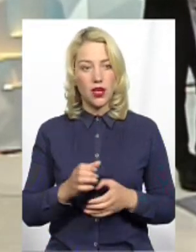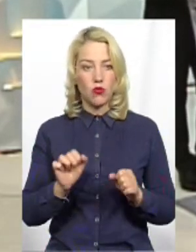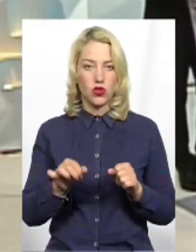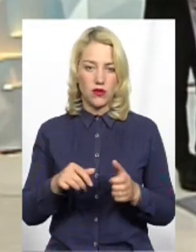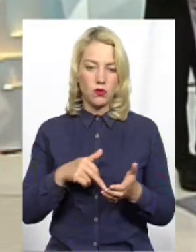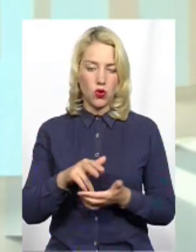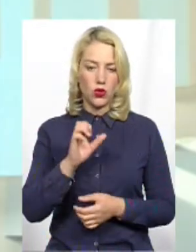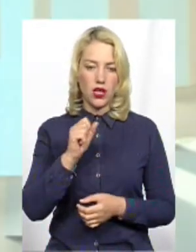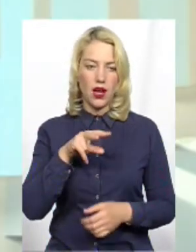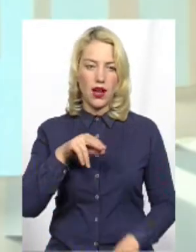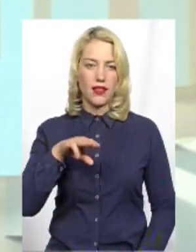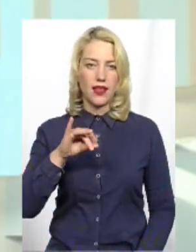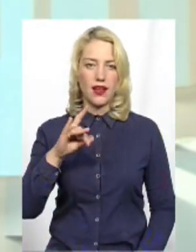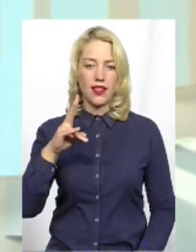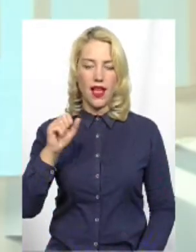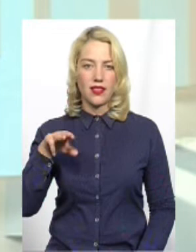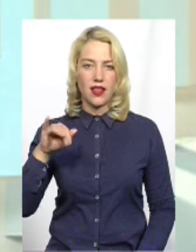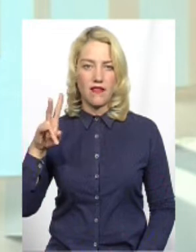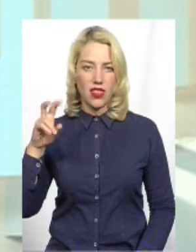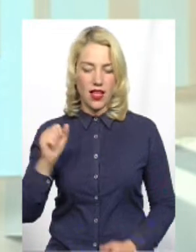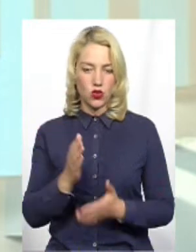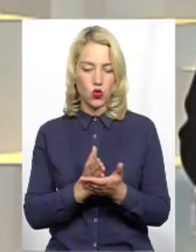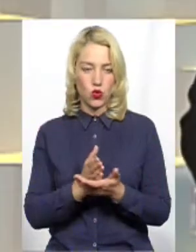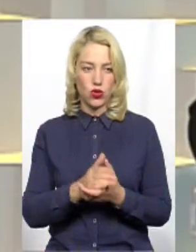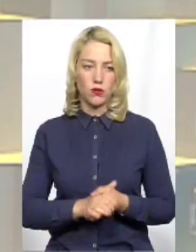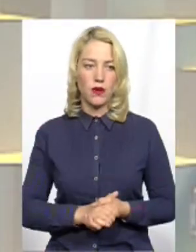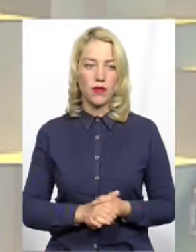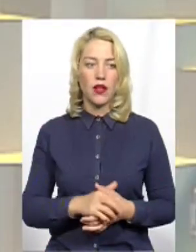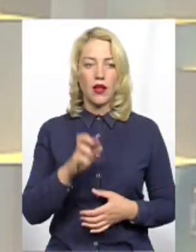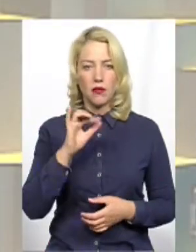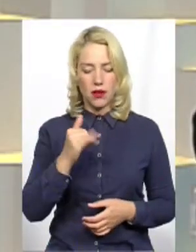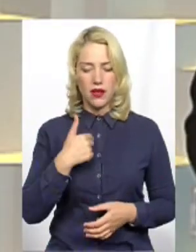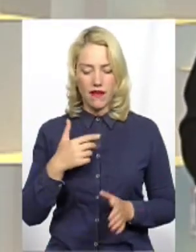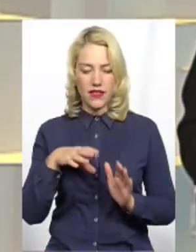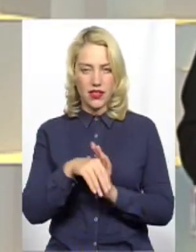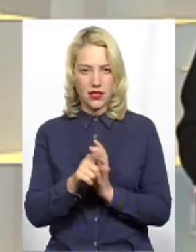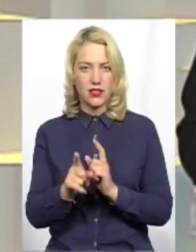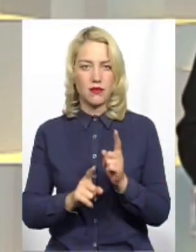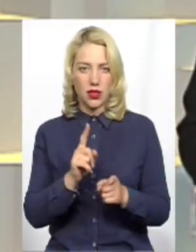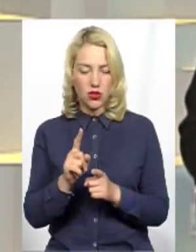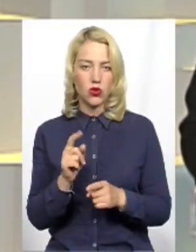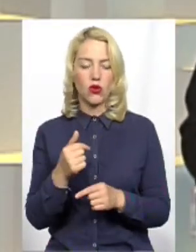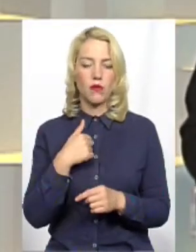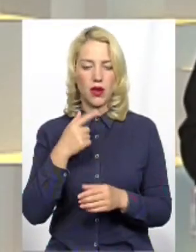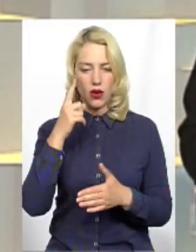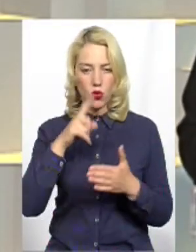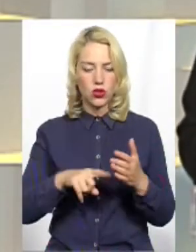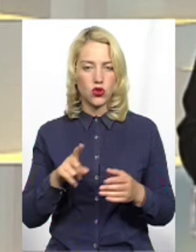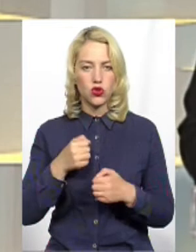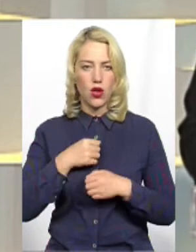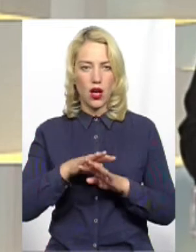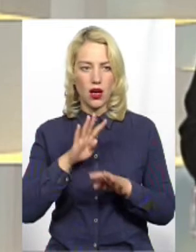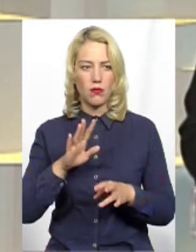службу. Так? А якісь безміни ви вносили? Нє, безміни, армія повинна бути, я переконаний, що повинна бути